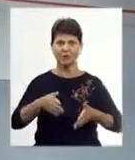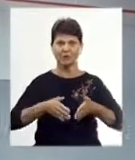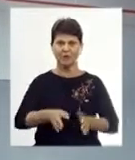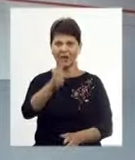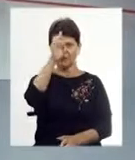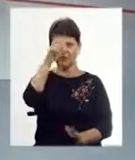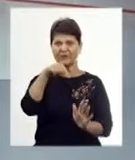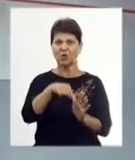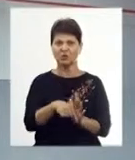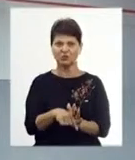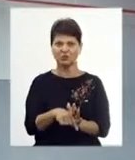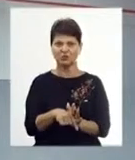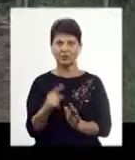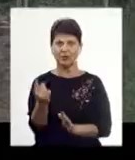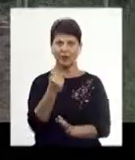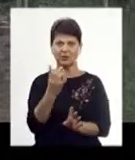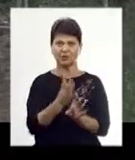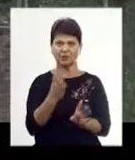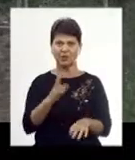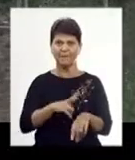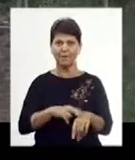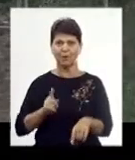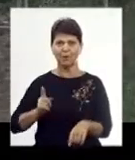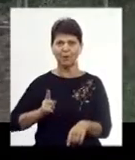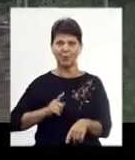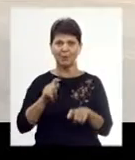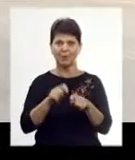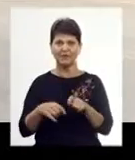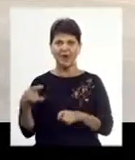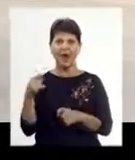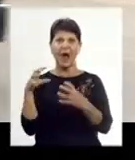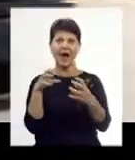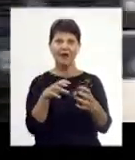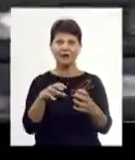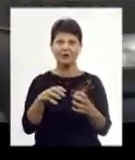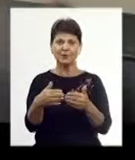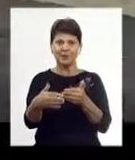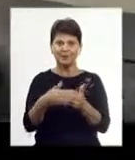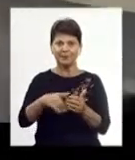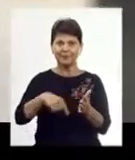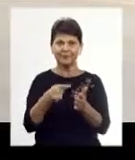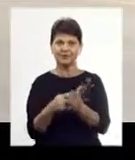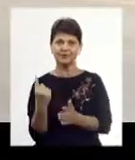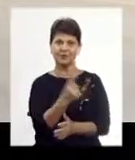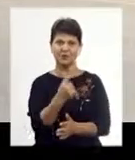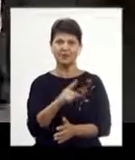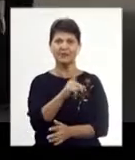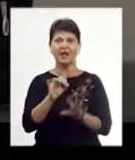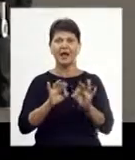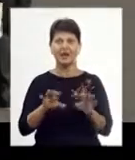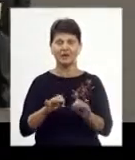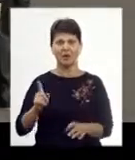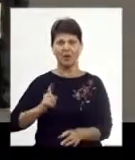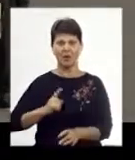державного значення. В першу чергу патрульна поліція перевіряє автобуси міжміського сполучення. За інформацією